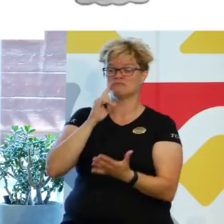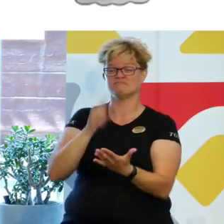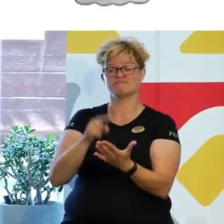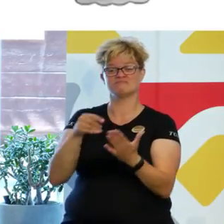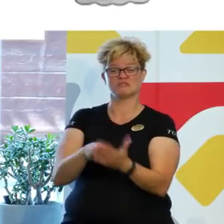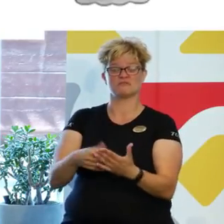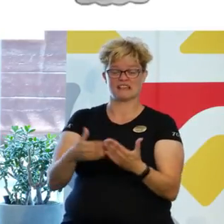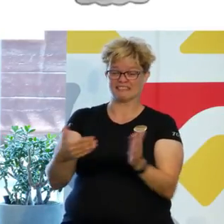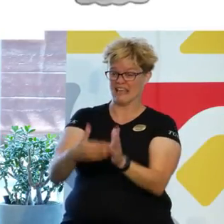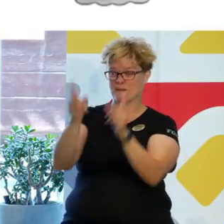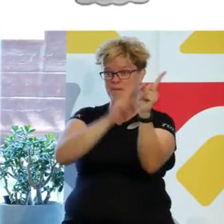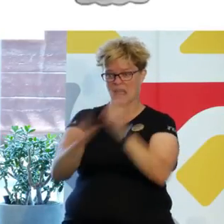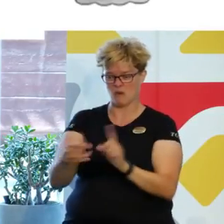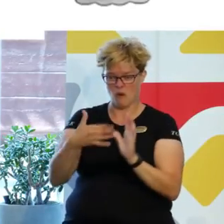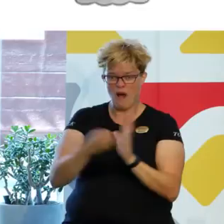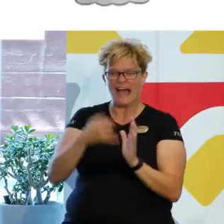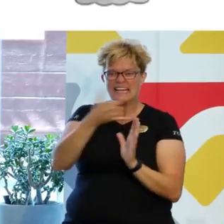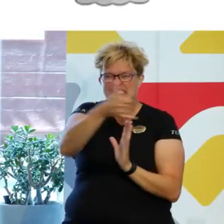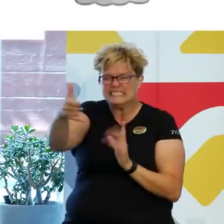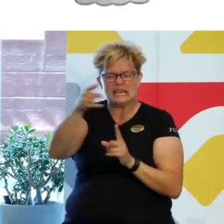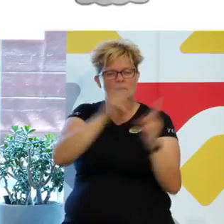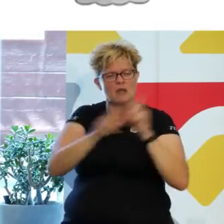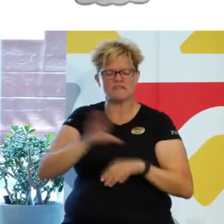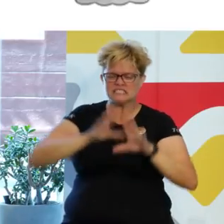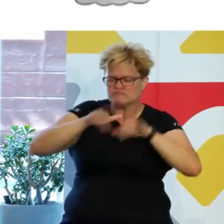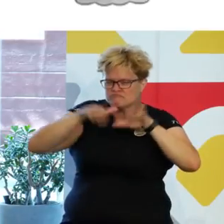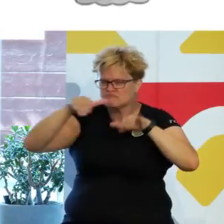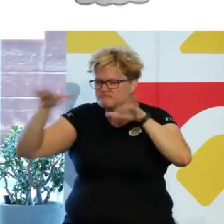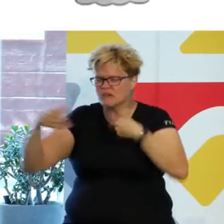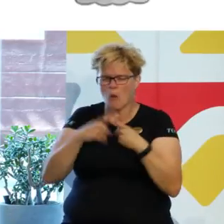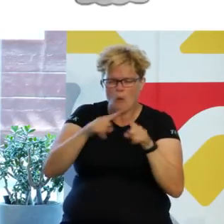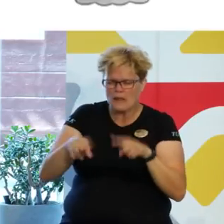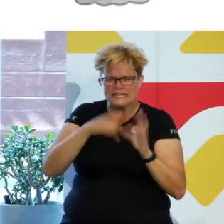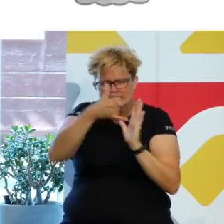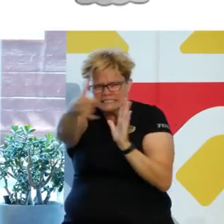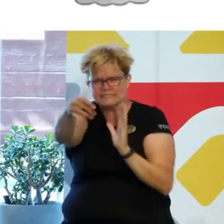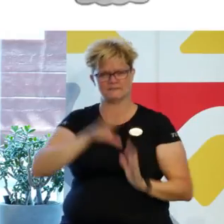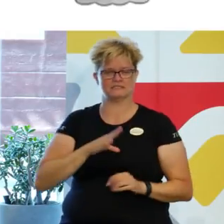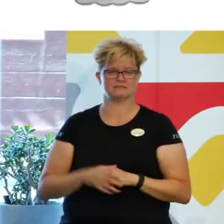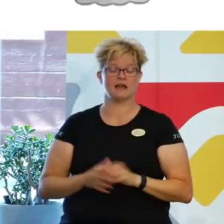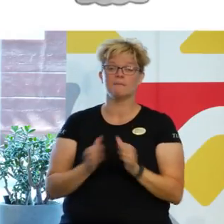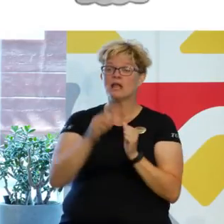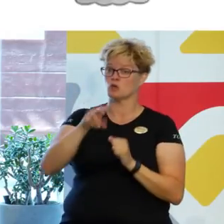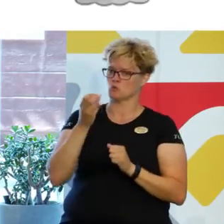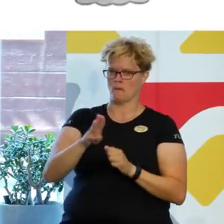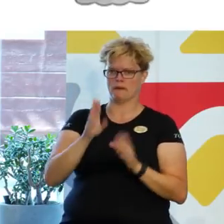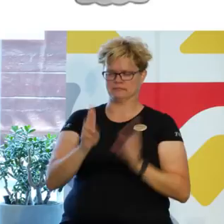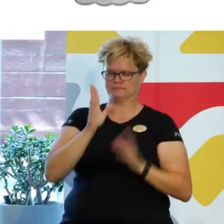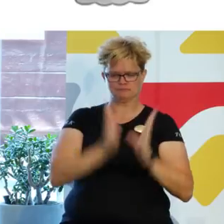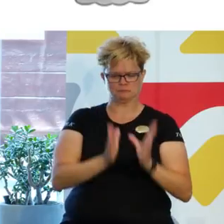människor. För människor är fyllda av nyanser och variationer och olikheter. Men normerna är